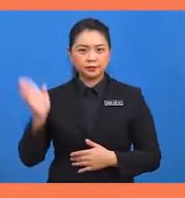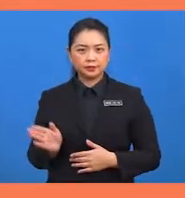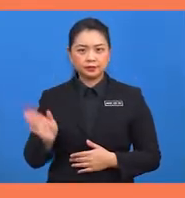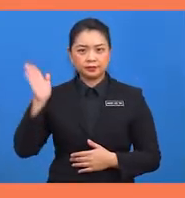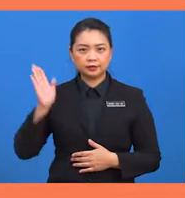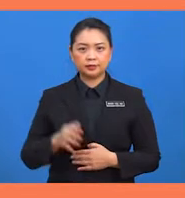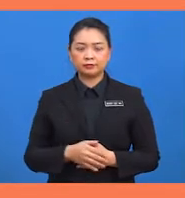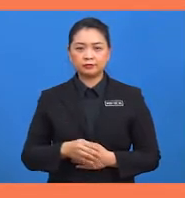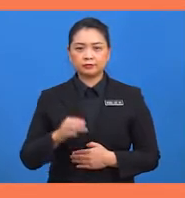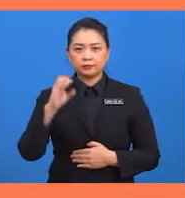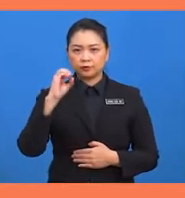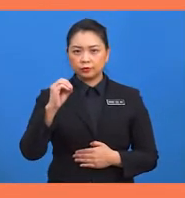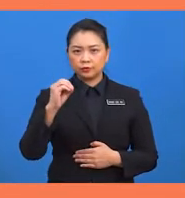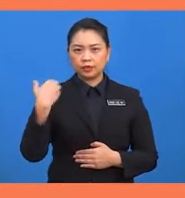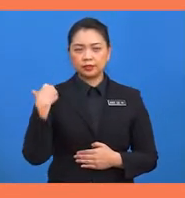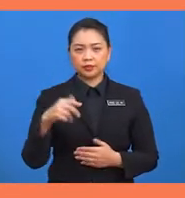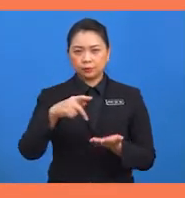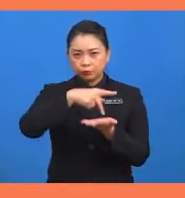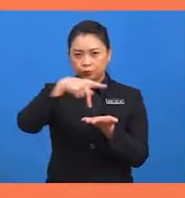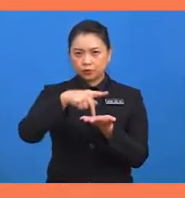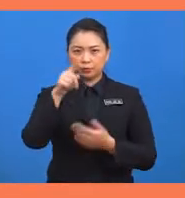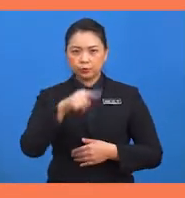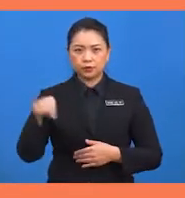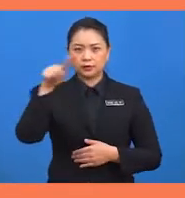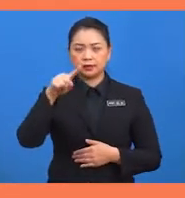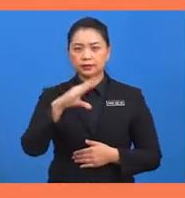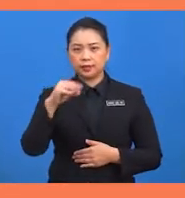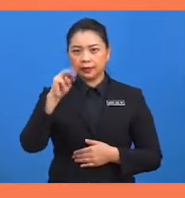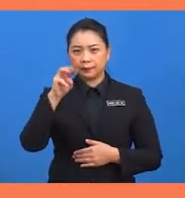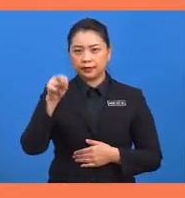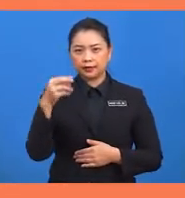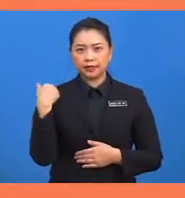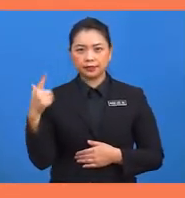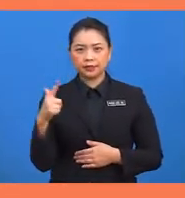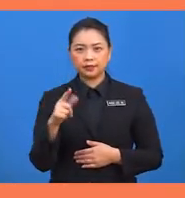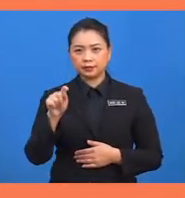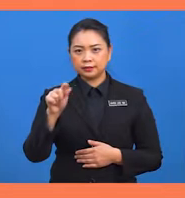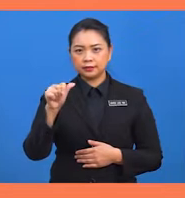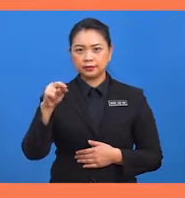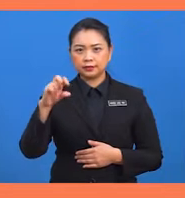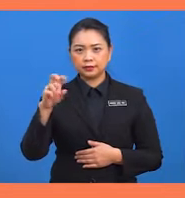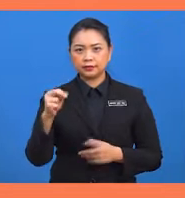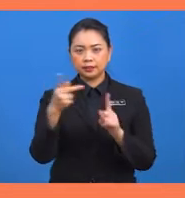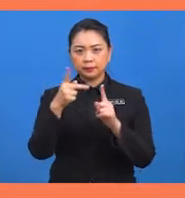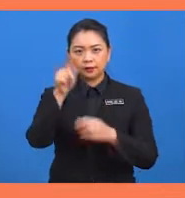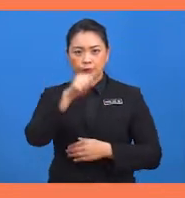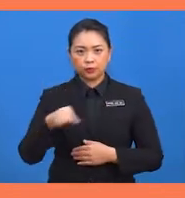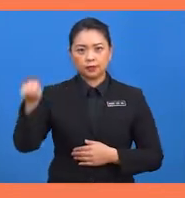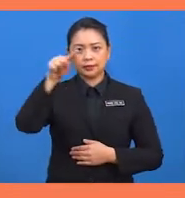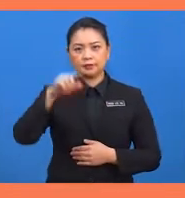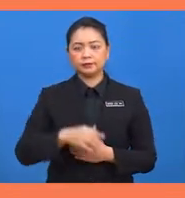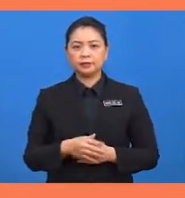di sebelah, O ialah pusat bulatan dan MN ialah tangen kepada